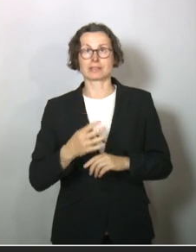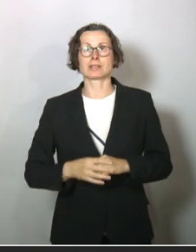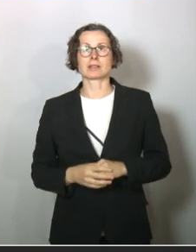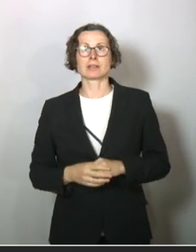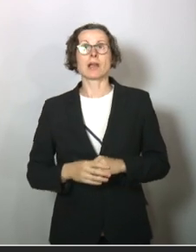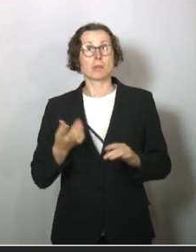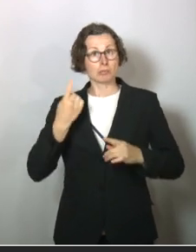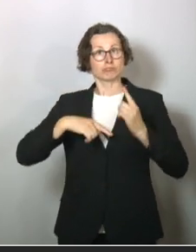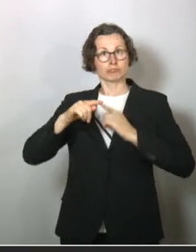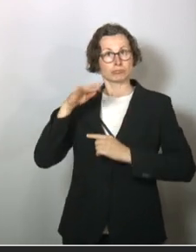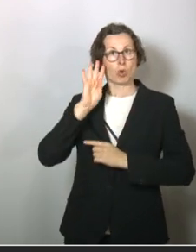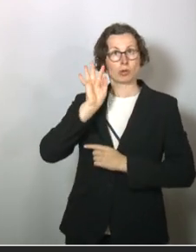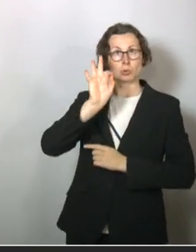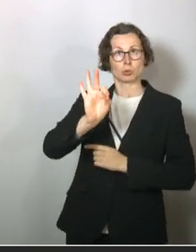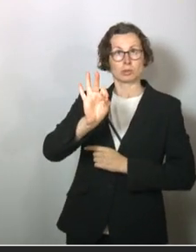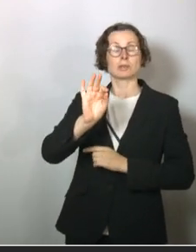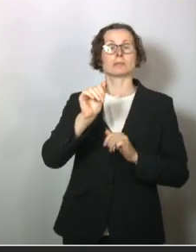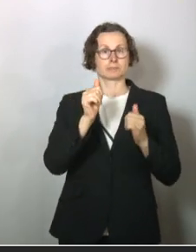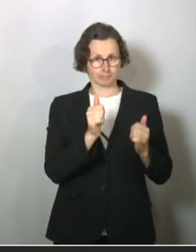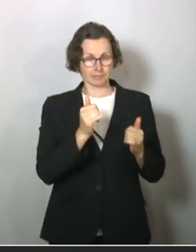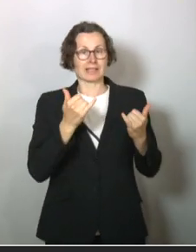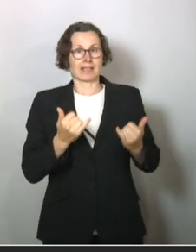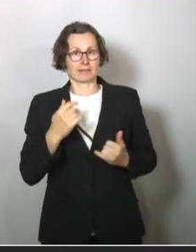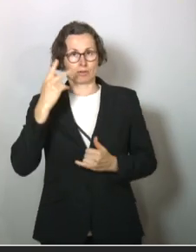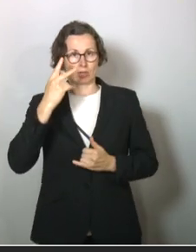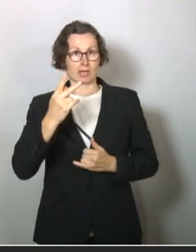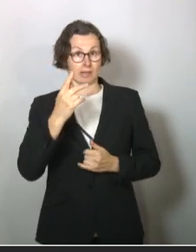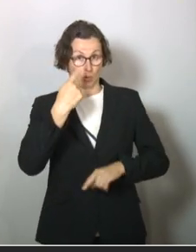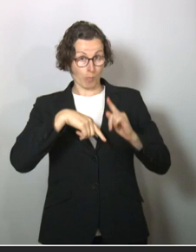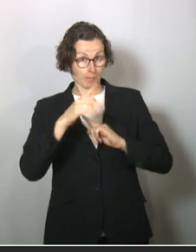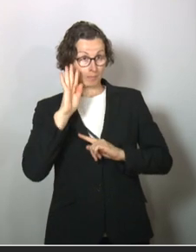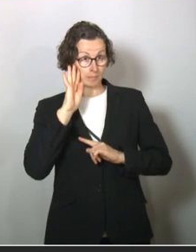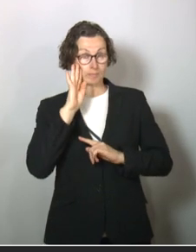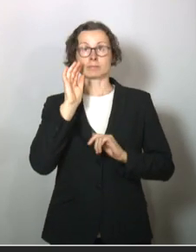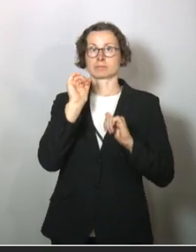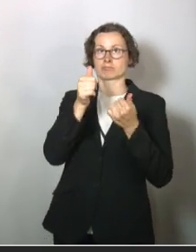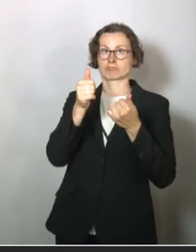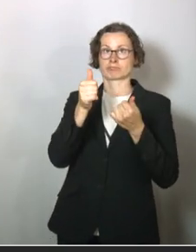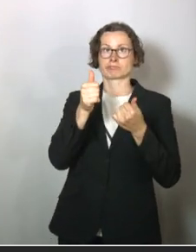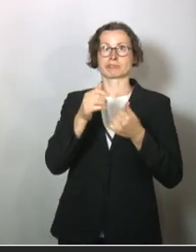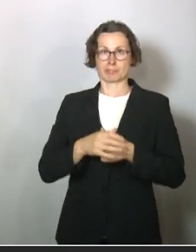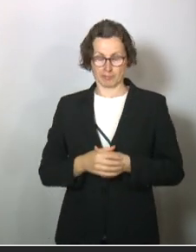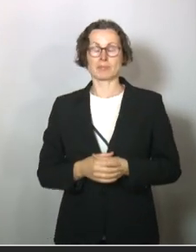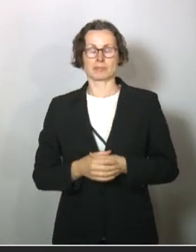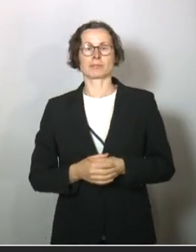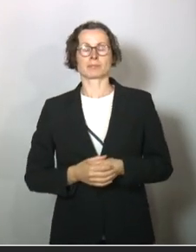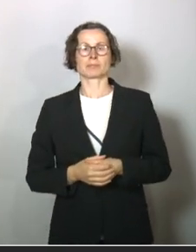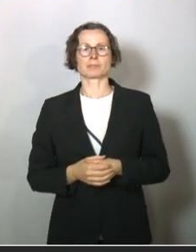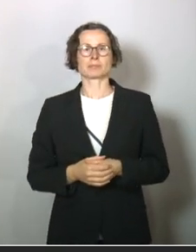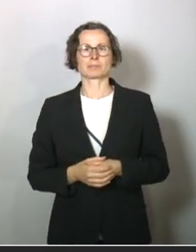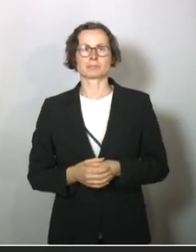Aber wir hören Sie gut. Jetzt verstehe ich Sie. Genau, eine gute Lade. Verstehen Sie mich? Sehr gut. Sie verstehen mich gut?